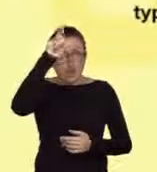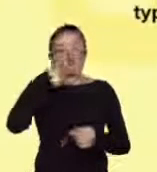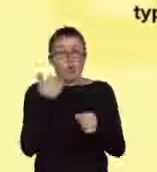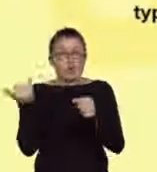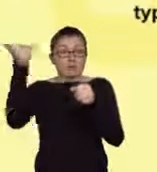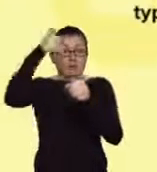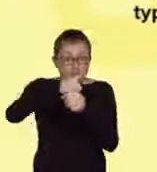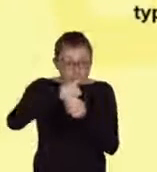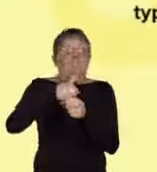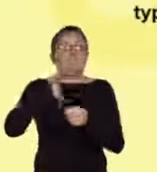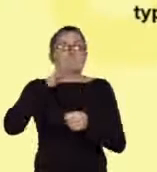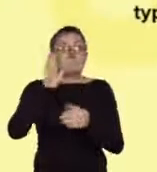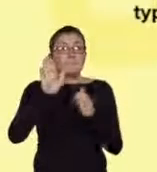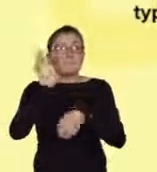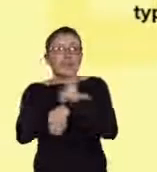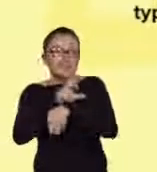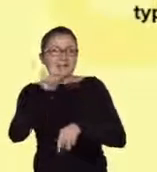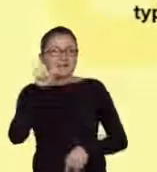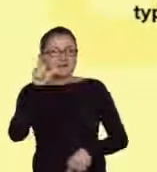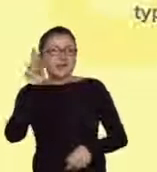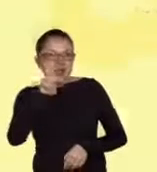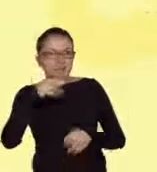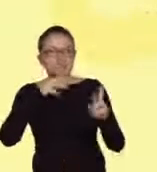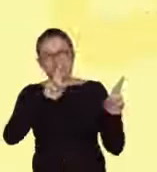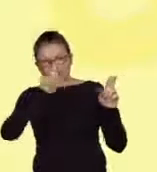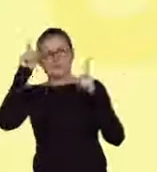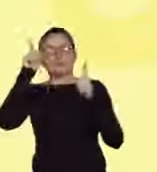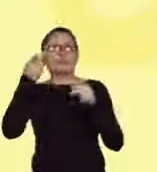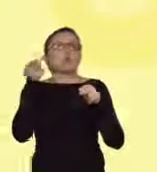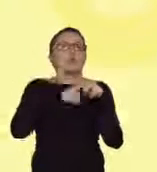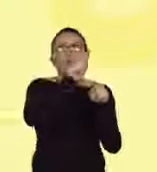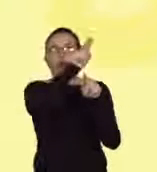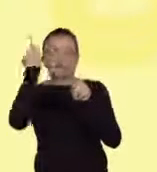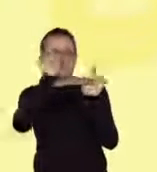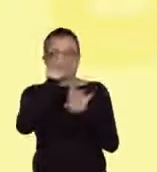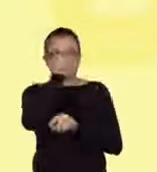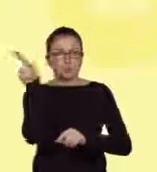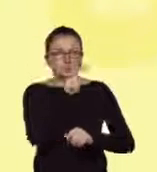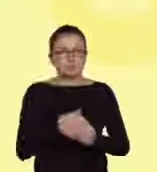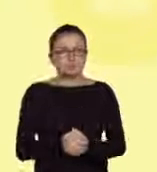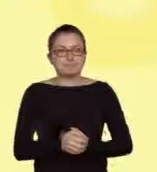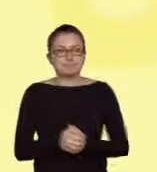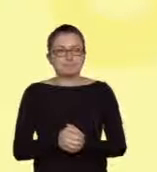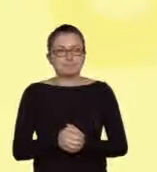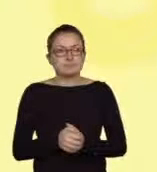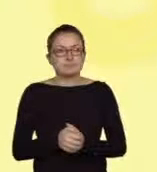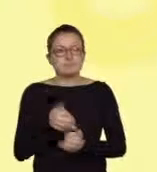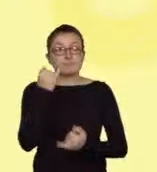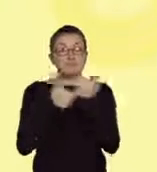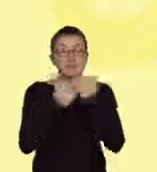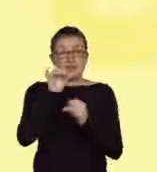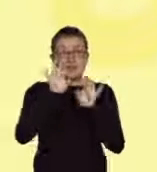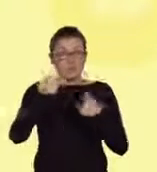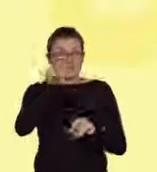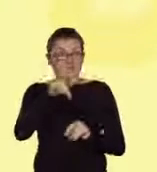PCR możemy zidentyfikować typ wirusa. Jeżeli pacjent faktycznie jest zakażony wirusem typu C, to